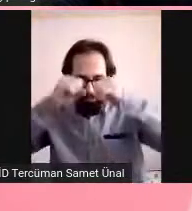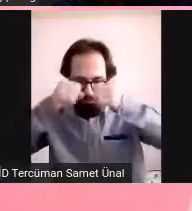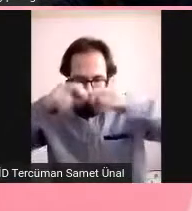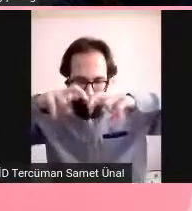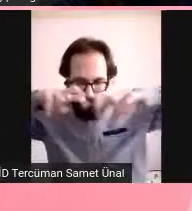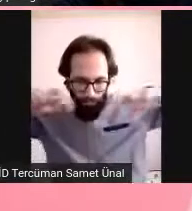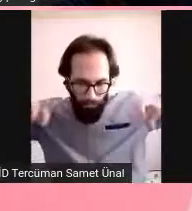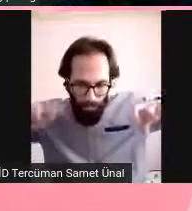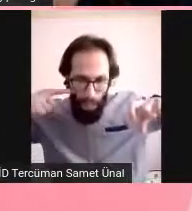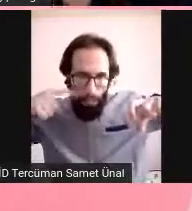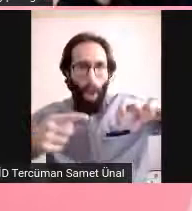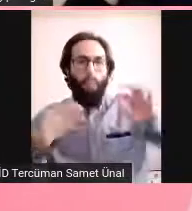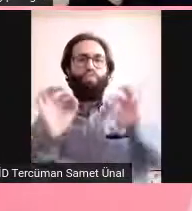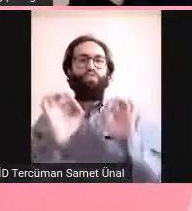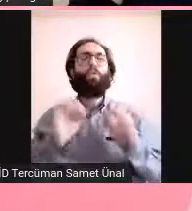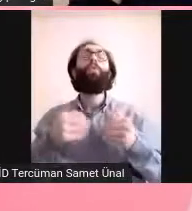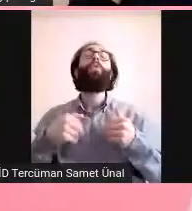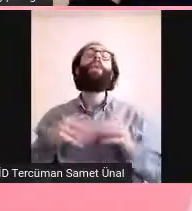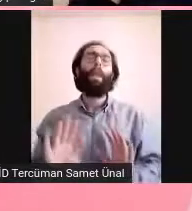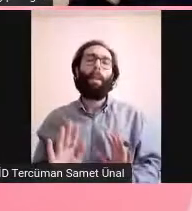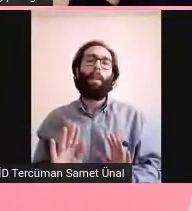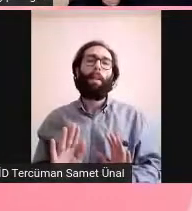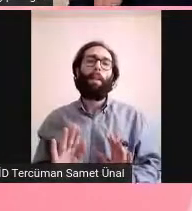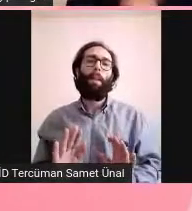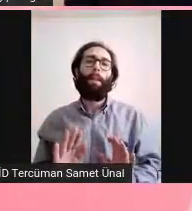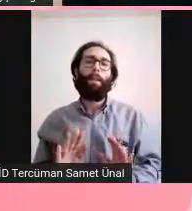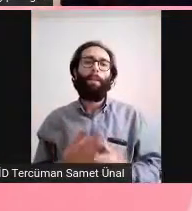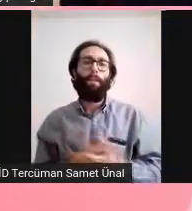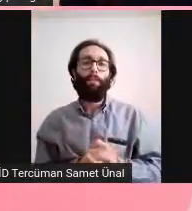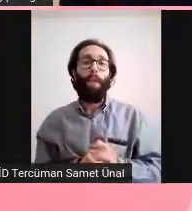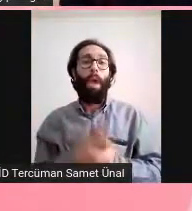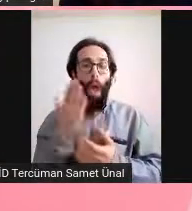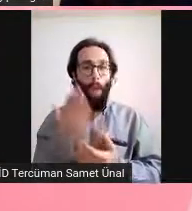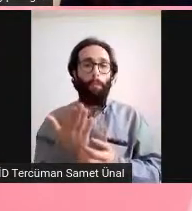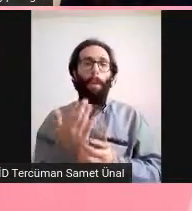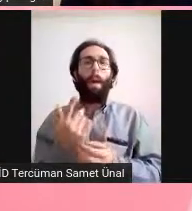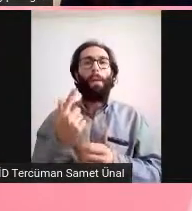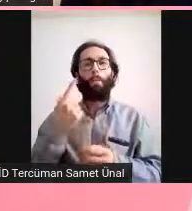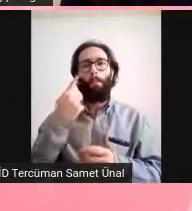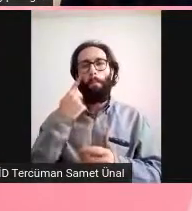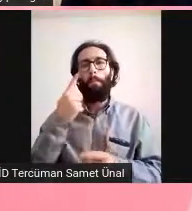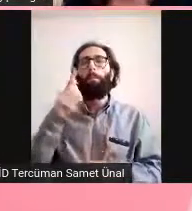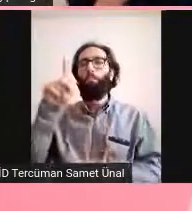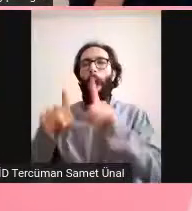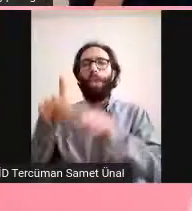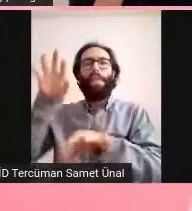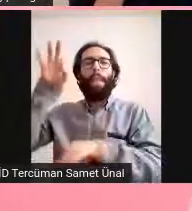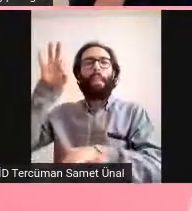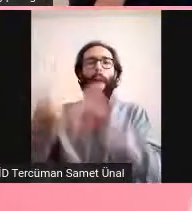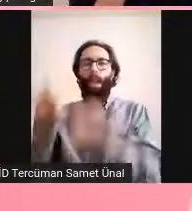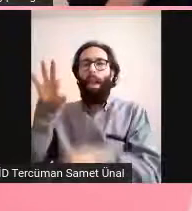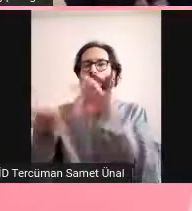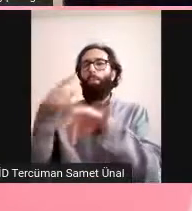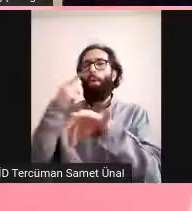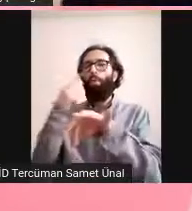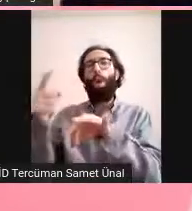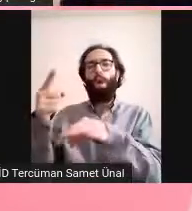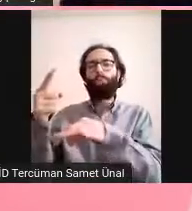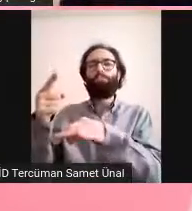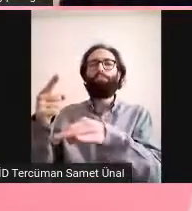yapılabiliyor. Ben bundan en sonunda yine bahsedeceğim. Bu beyin organoikleri